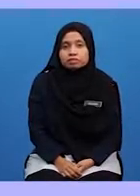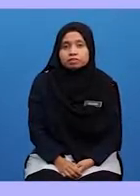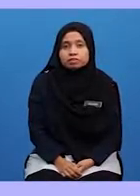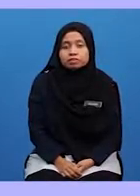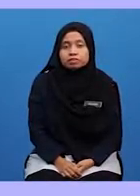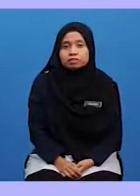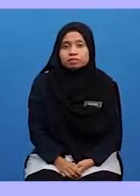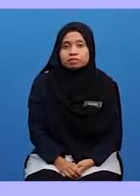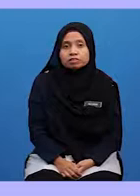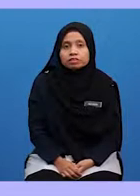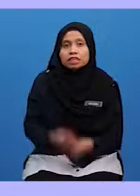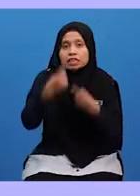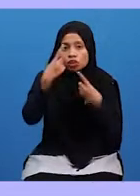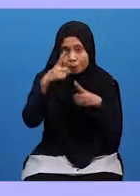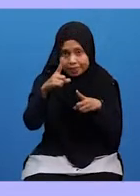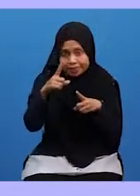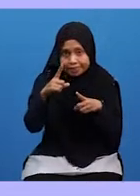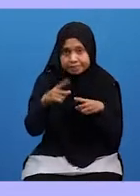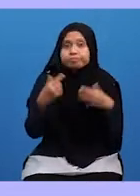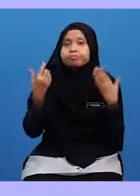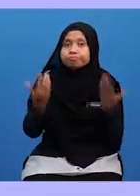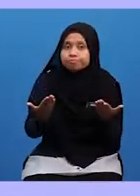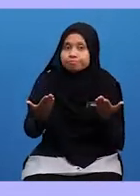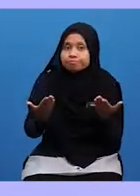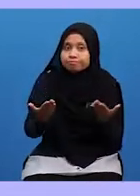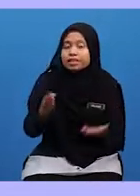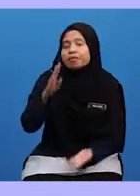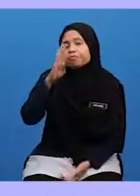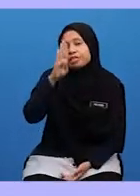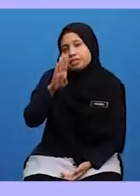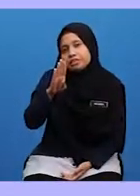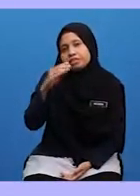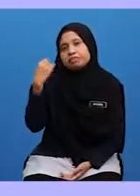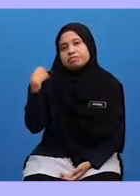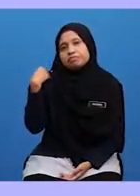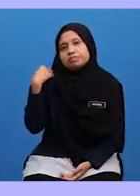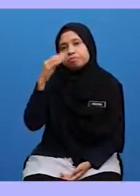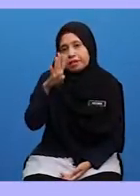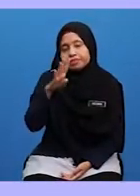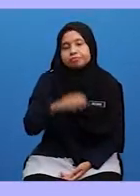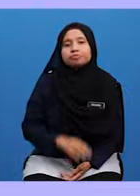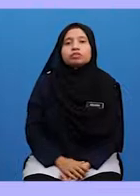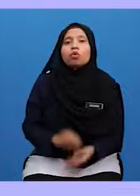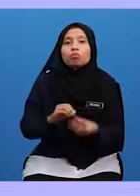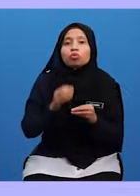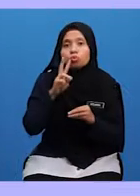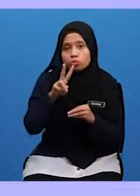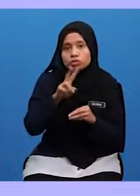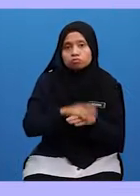Baiklah Jawapannya Untuk Soalan Ini Ialah B Soalan Kedua